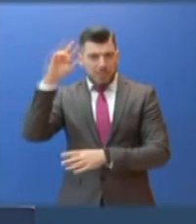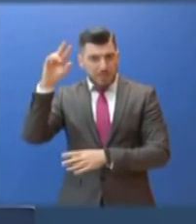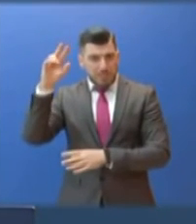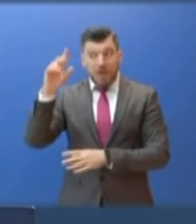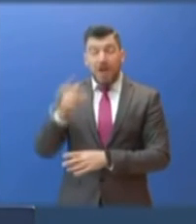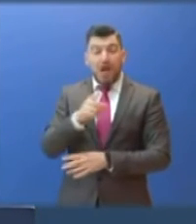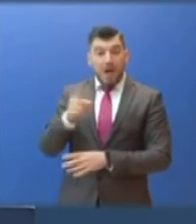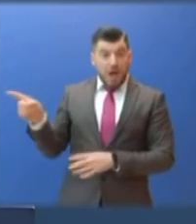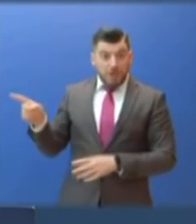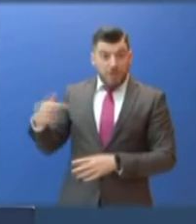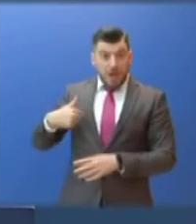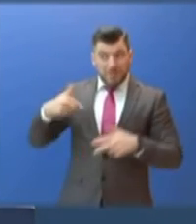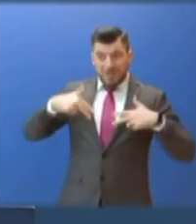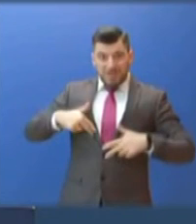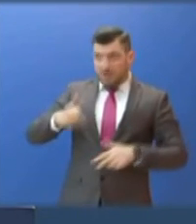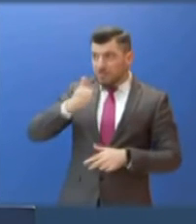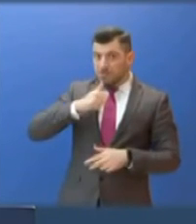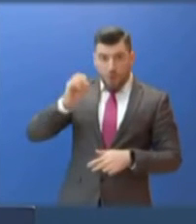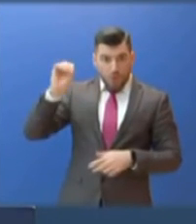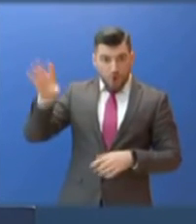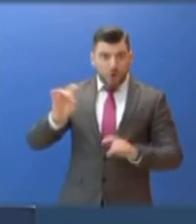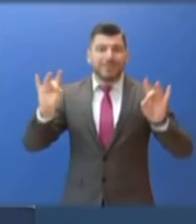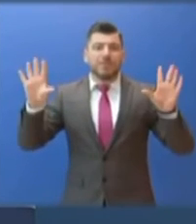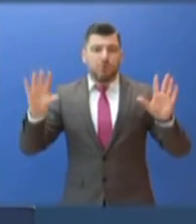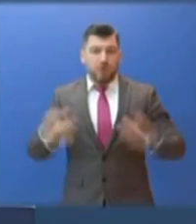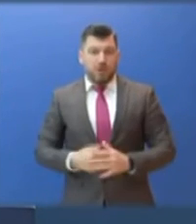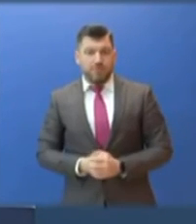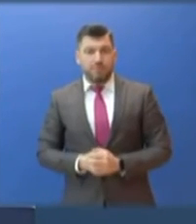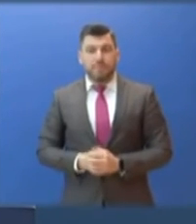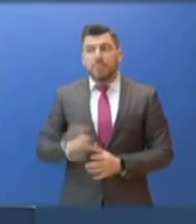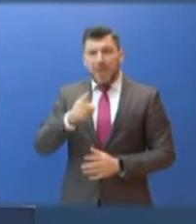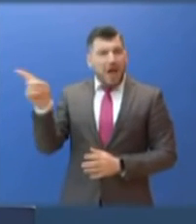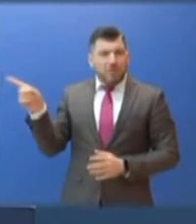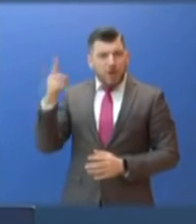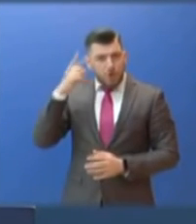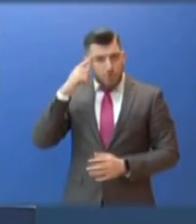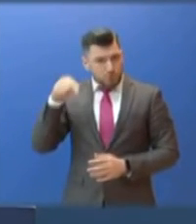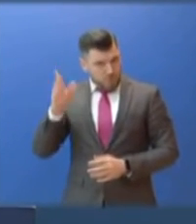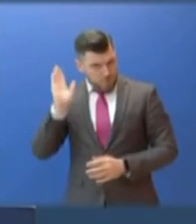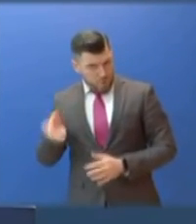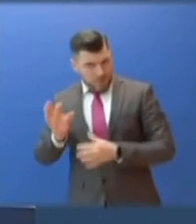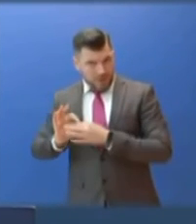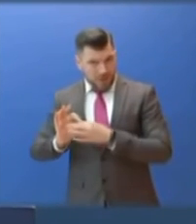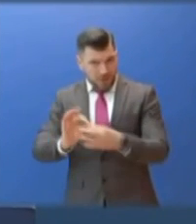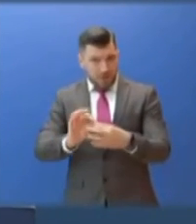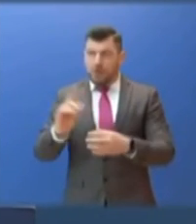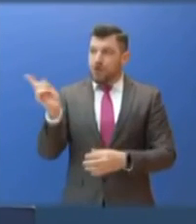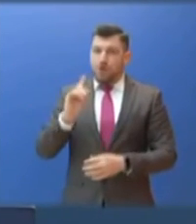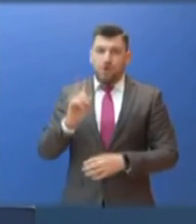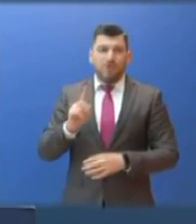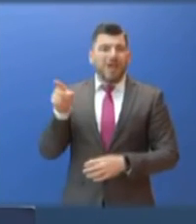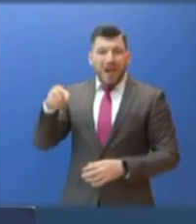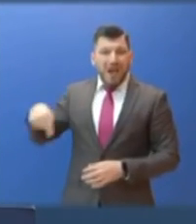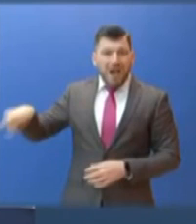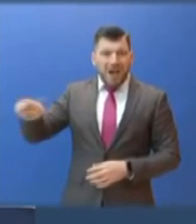παραλαμβάνω, δεν θα υπάρχει η παραμικρή ανοχή δεν αποτελούν τον κανόνα και σε καμία περίπτωση δεν μπορούν να χαρακτηρίζουν συνολικά